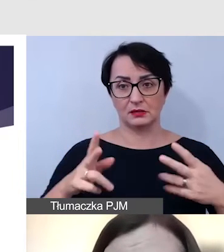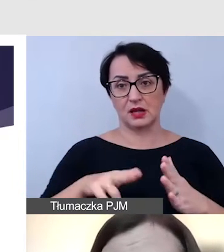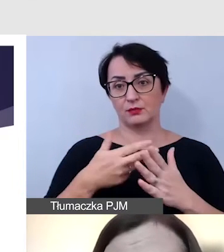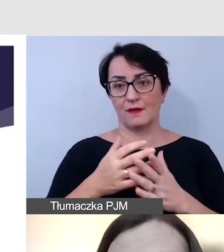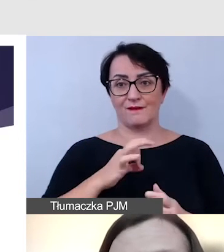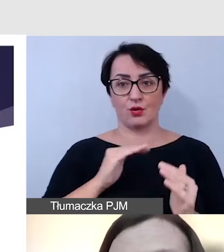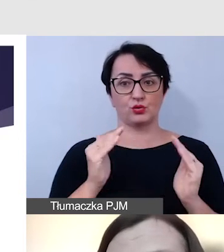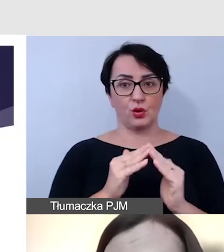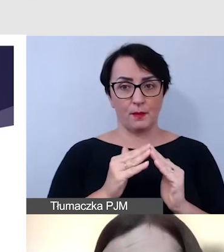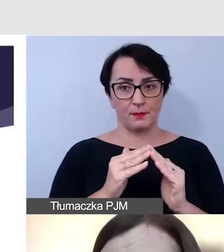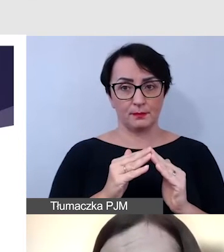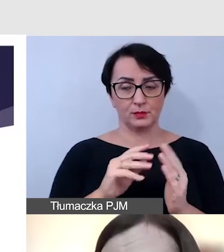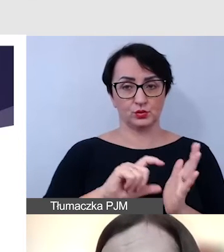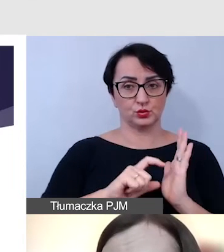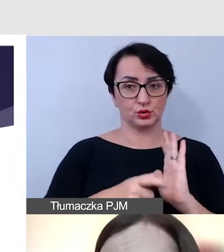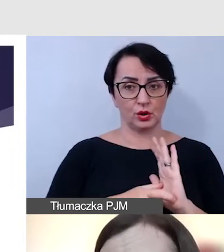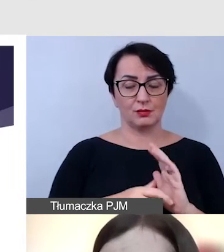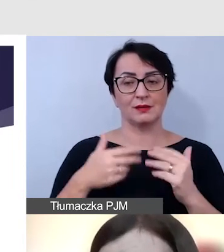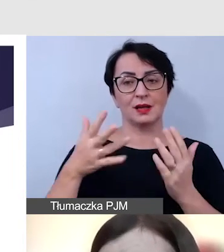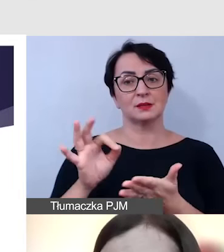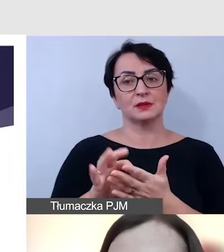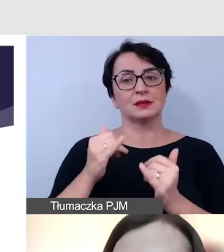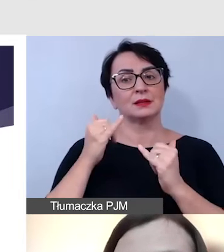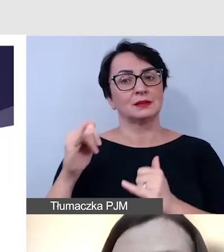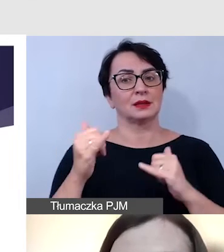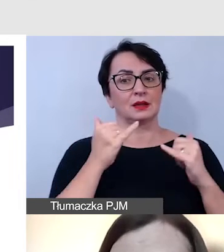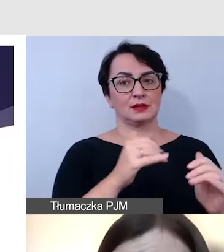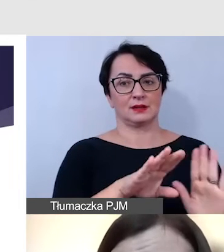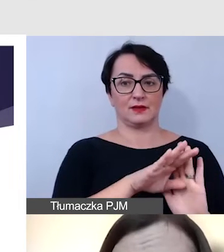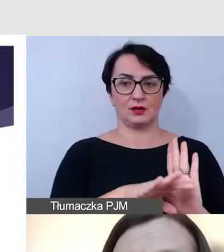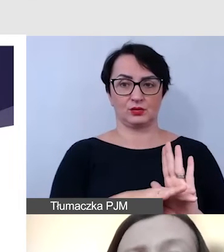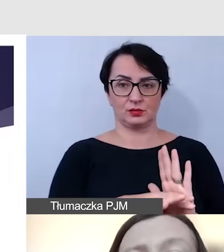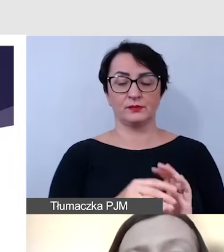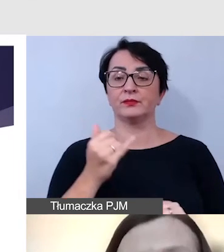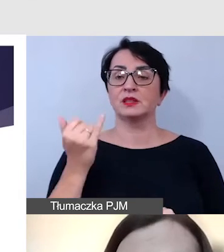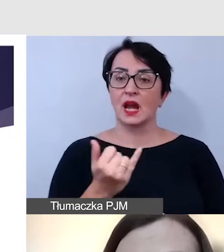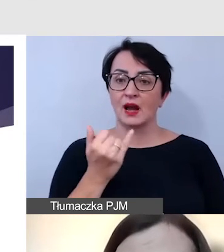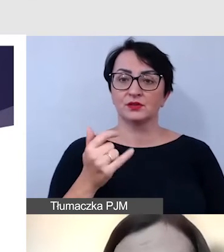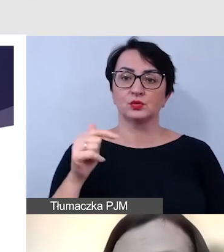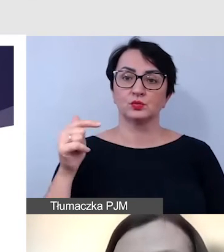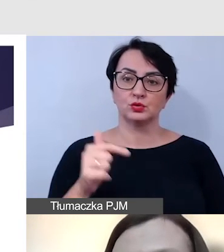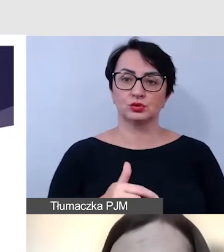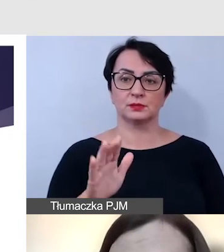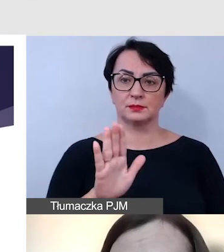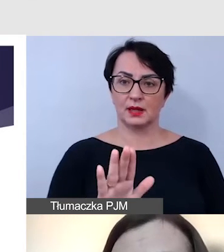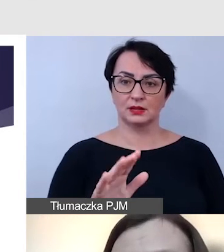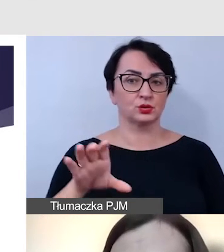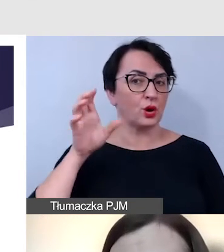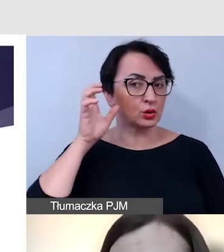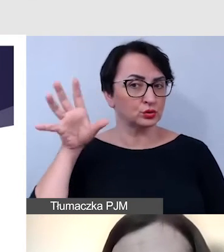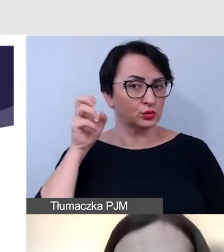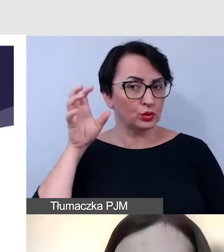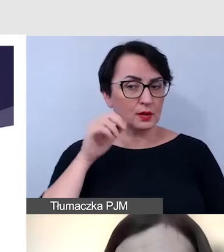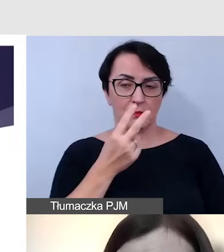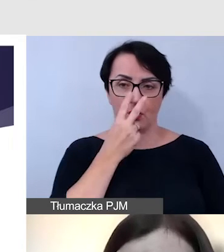ze swoich domów, zapewniamy inne warunki. Zawsze jednak muszą mieć odsłuch i